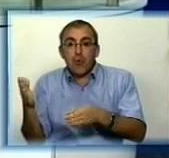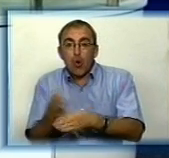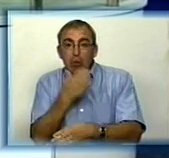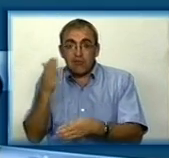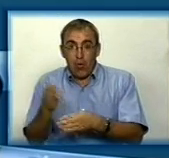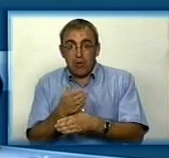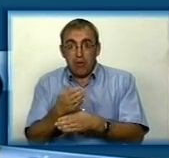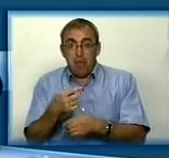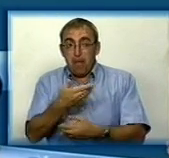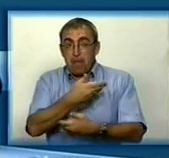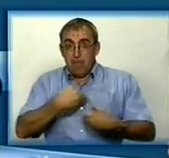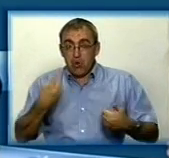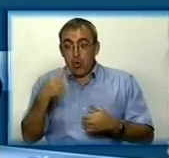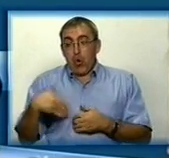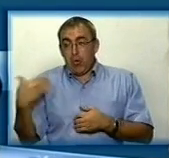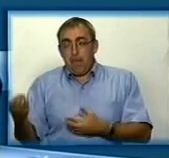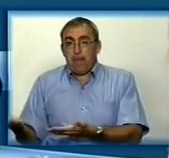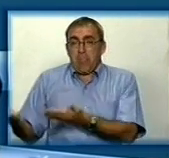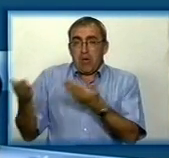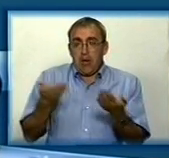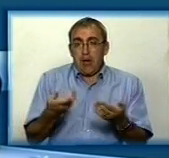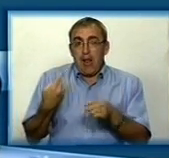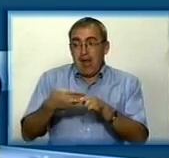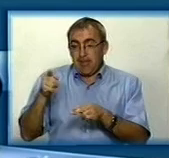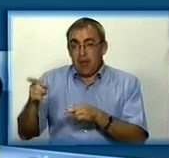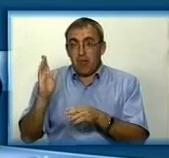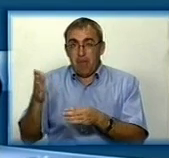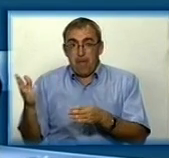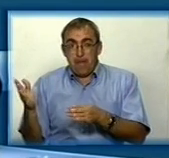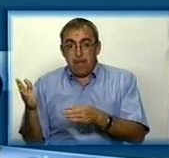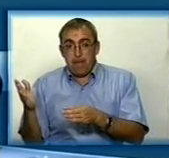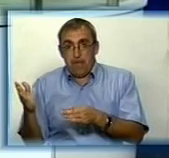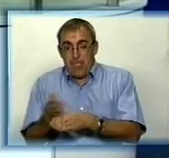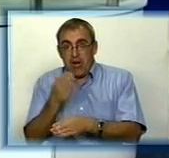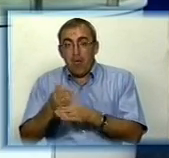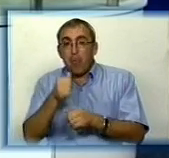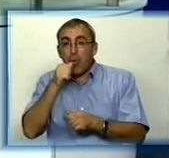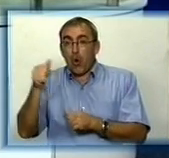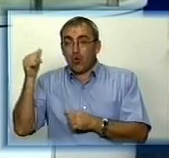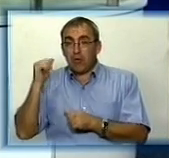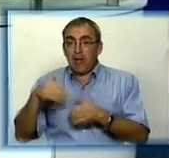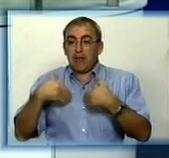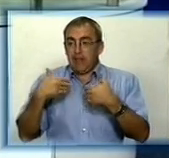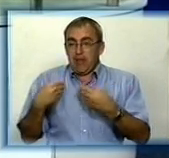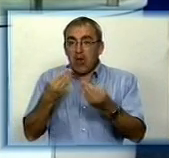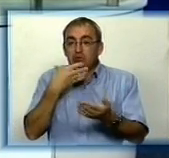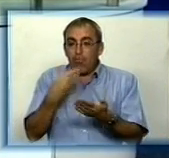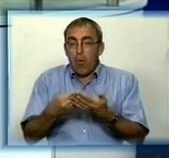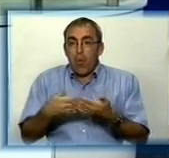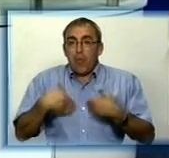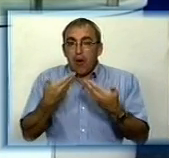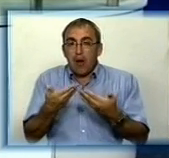ми, з одной стороны, пригласили і тих производителей, які були в прошлом року, для того, щоб вони дали свої предложення. Але наиболее